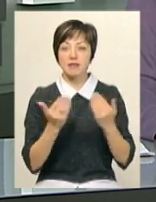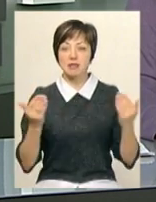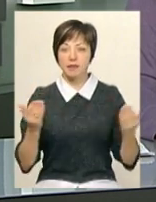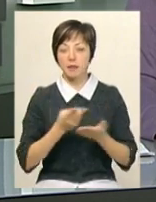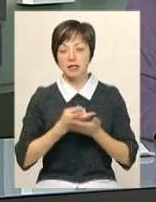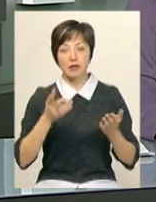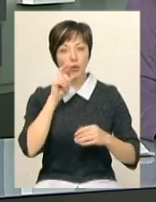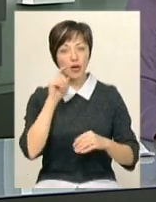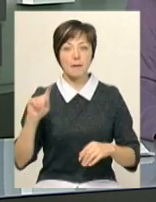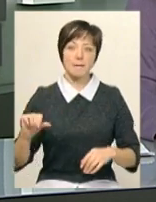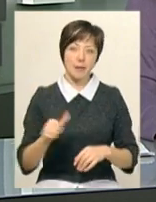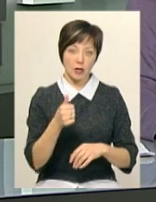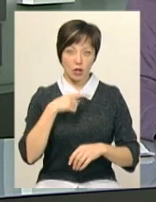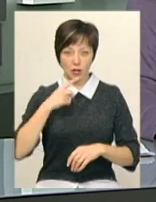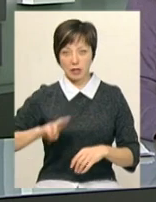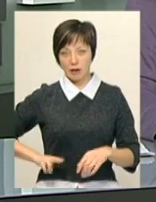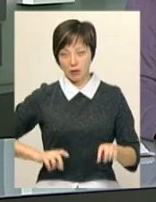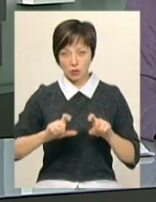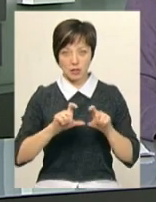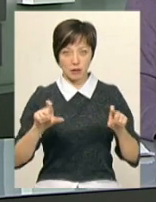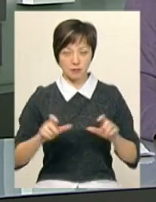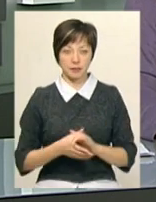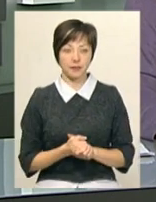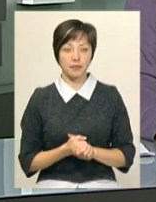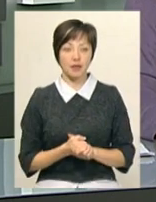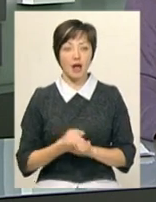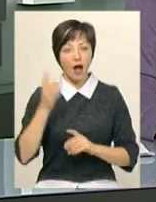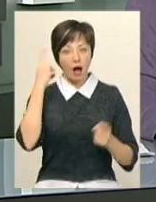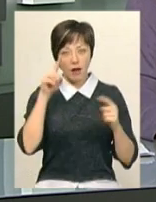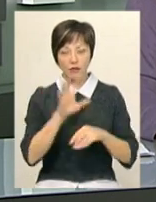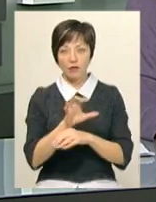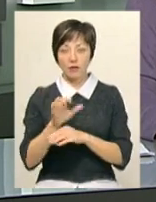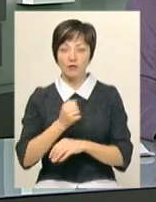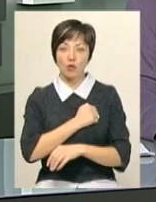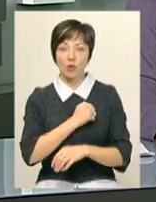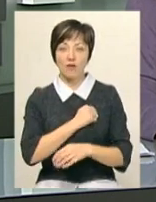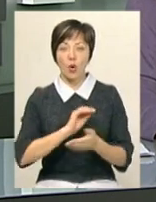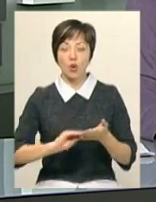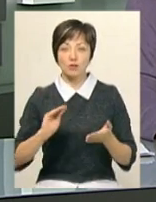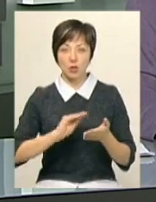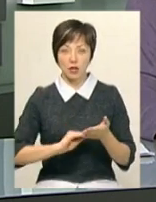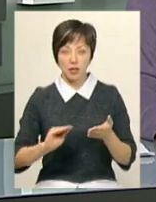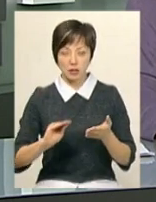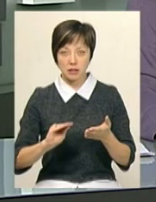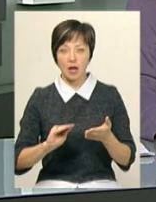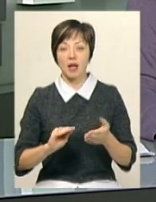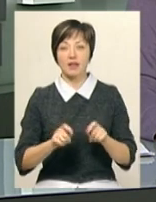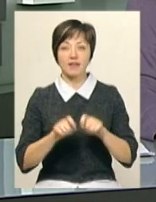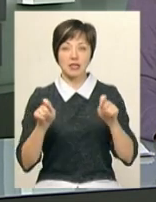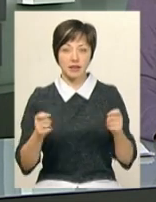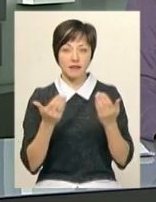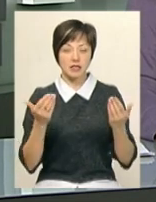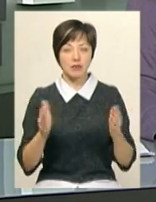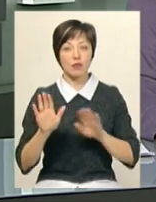представлена в Україні вперше, каже директор закладу Віталій Савін. Автор світлин – військовий кореспондент Андрій Дубчак. На відкриті виставки